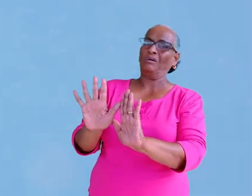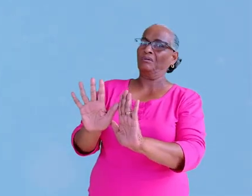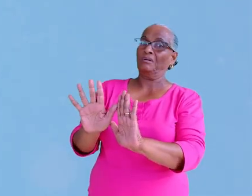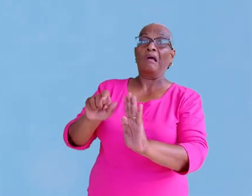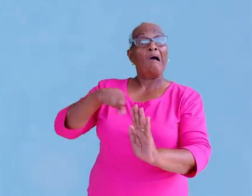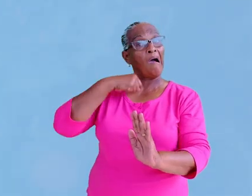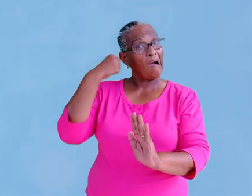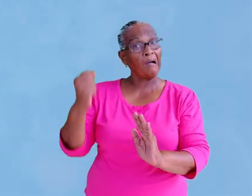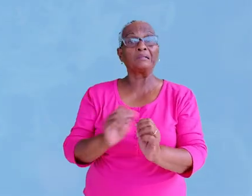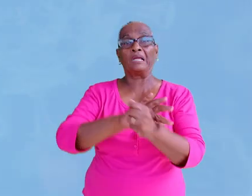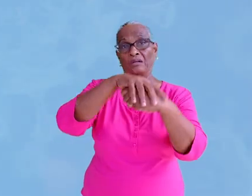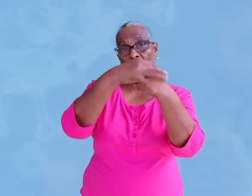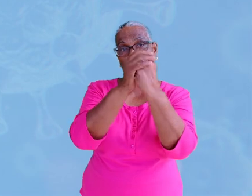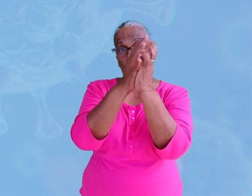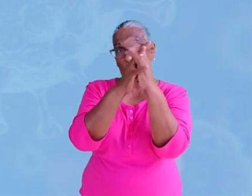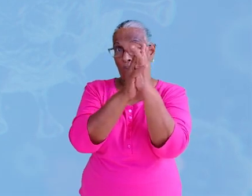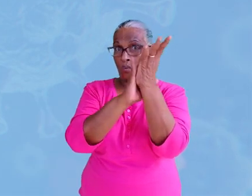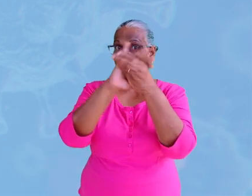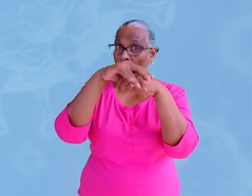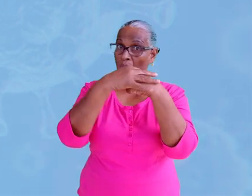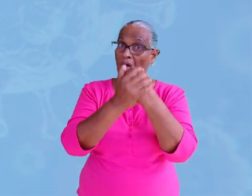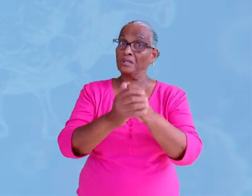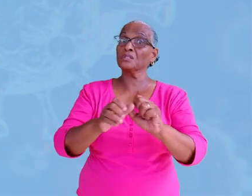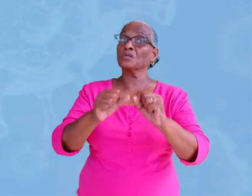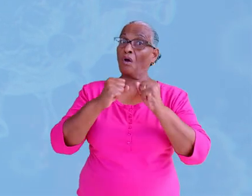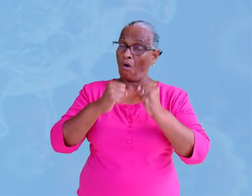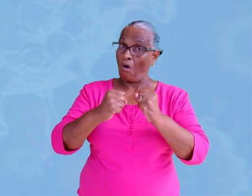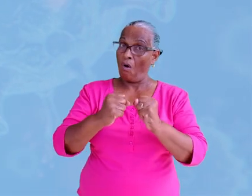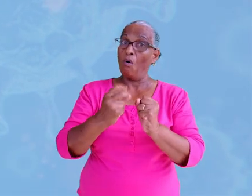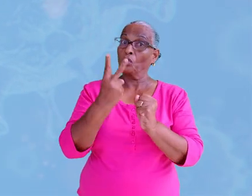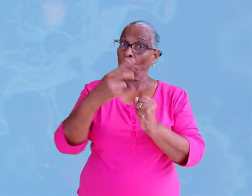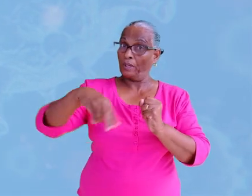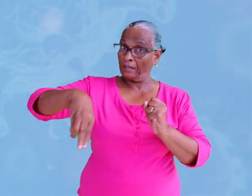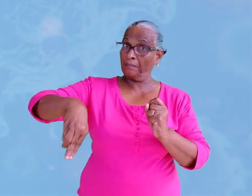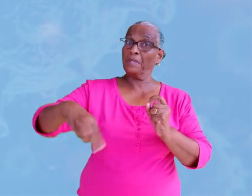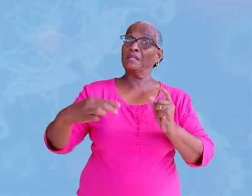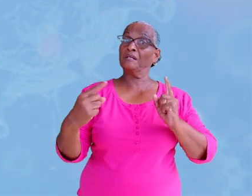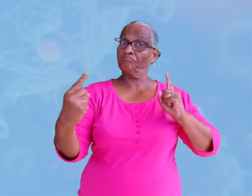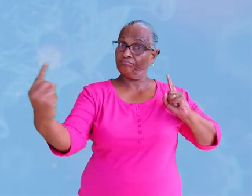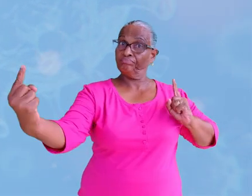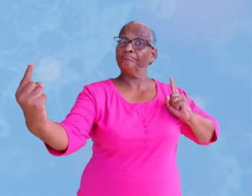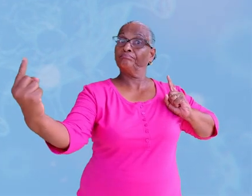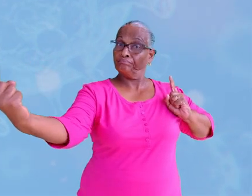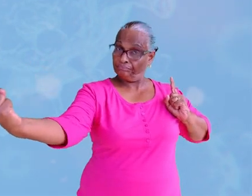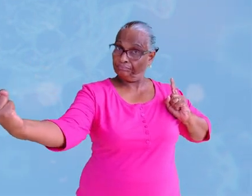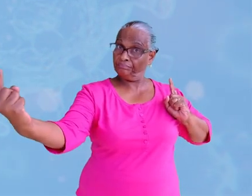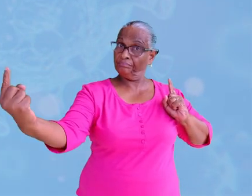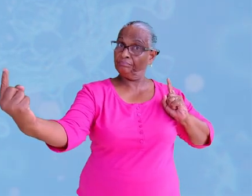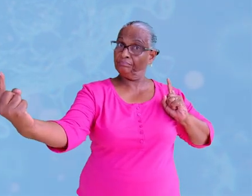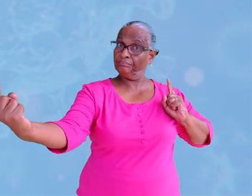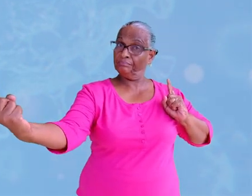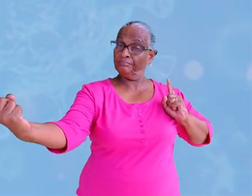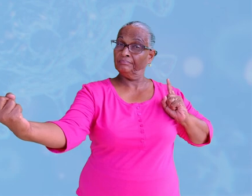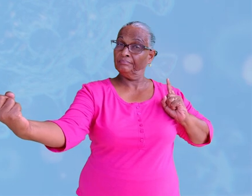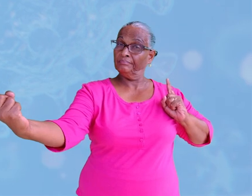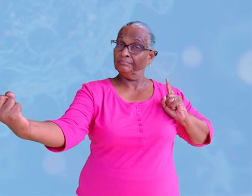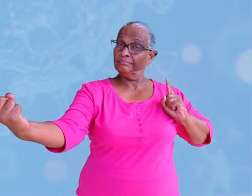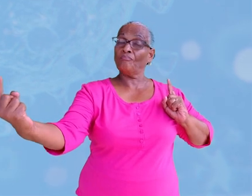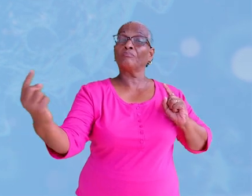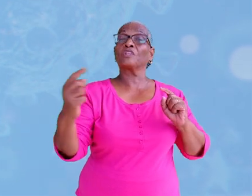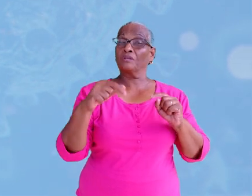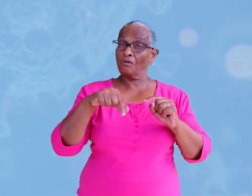je steeds je handen moet wassen, je moet houden aan 2 meter social distancing, afstand bewaren,